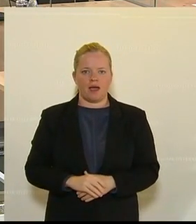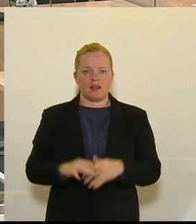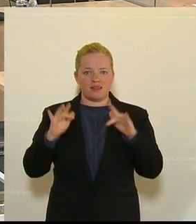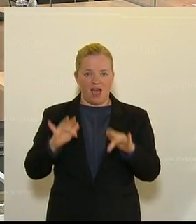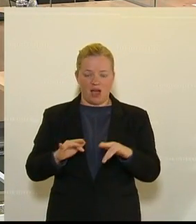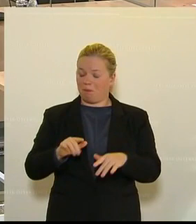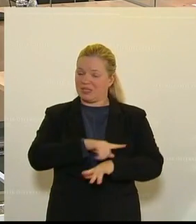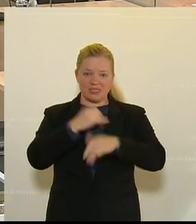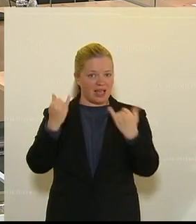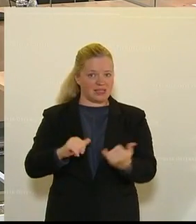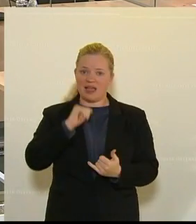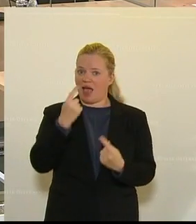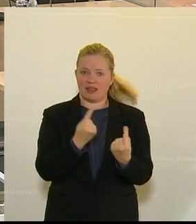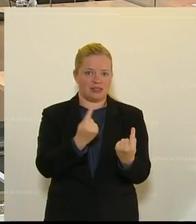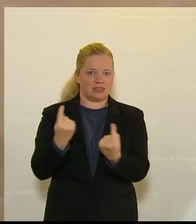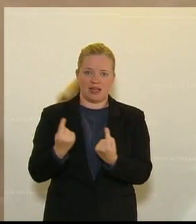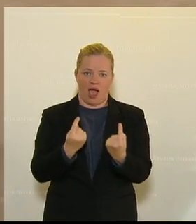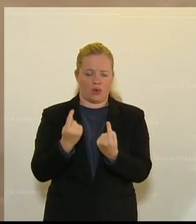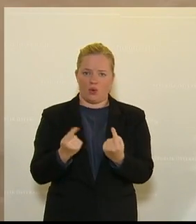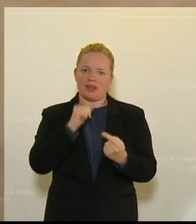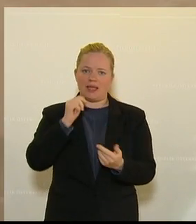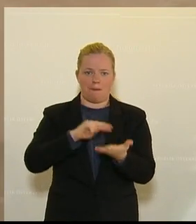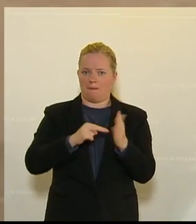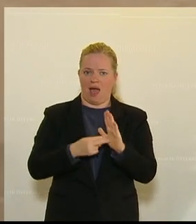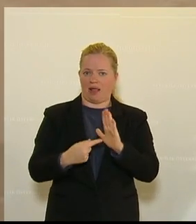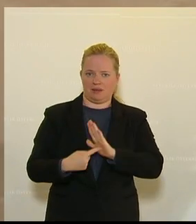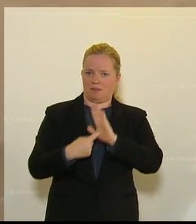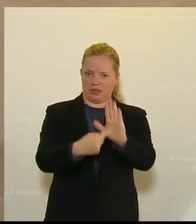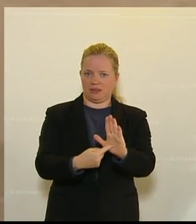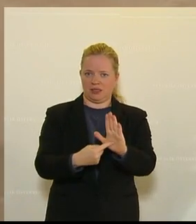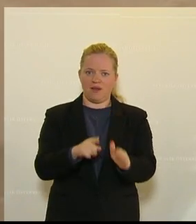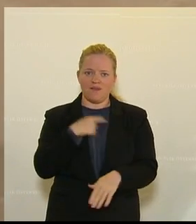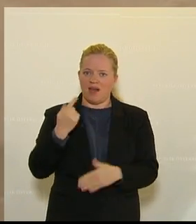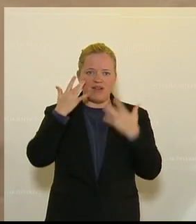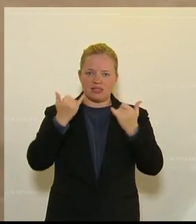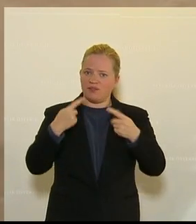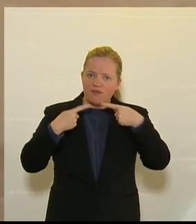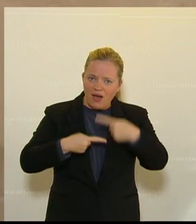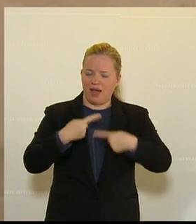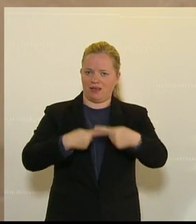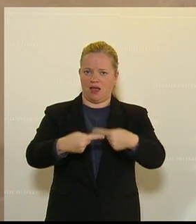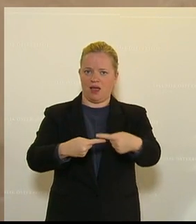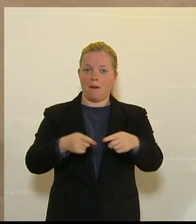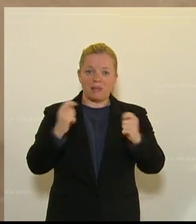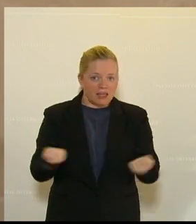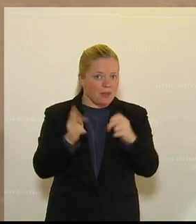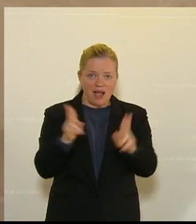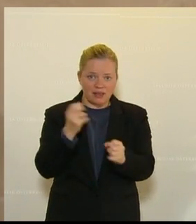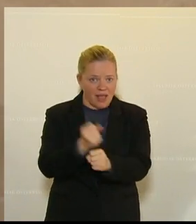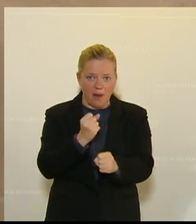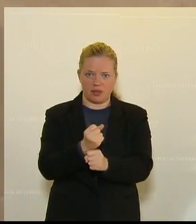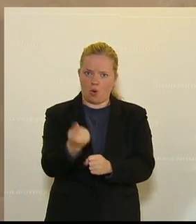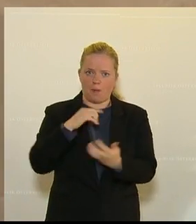Hohen Haus präsentiert. Wir wissen nicht, wie es weitergeht. Und es wird natürlich, wenn die Betriebe nicht arbeiten können, kann das dramatisch werden. Und wir